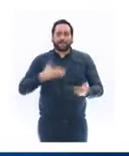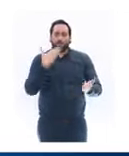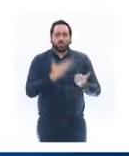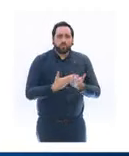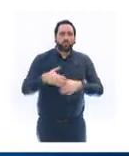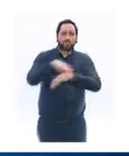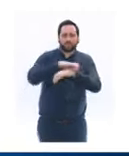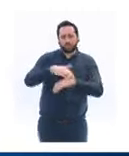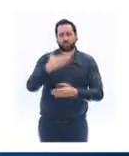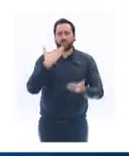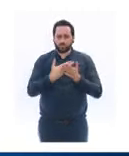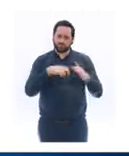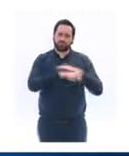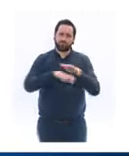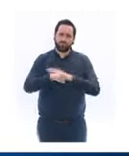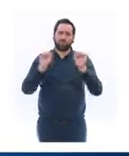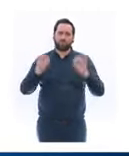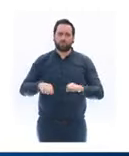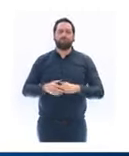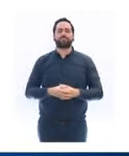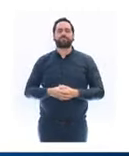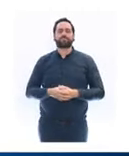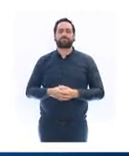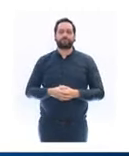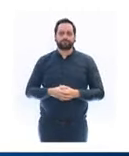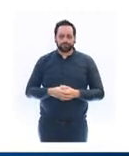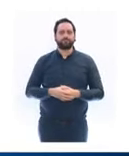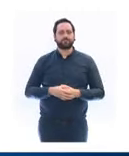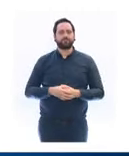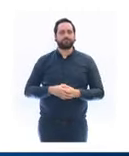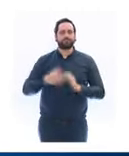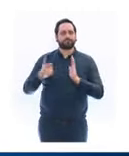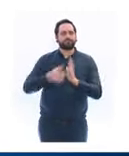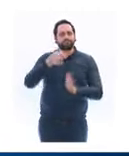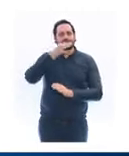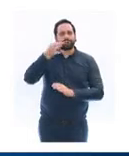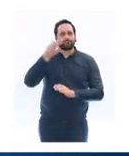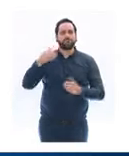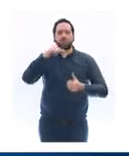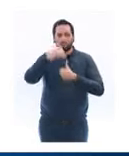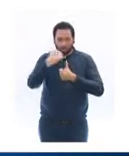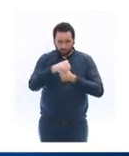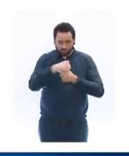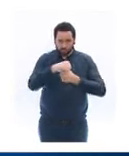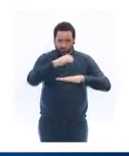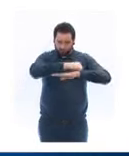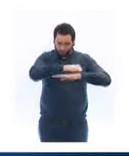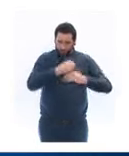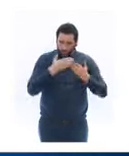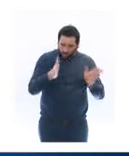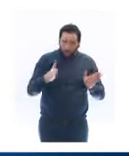Je rappelle à ce titre que les guichets de la Poste et les guichets de banque resteront également ouverts.